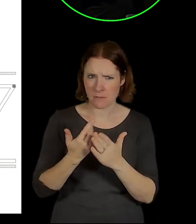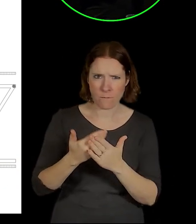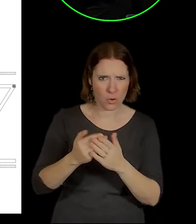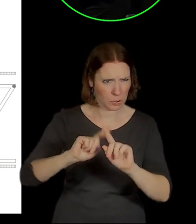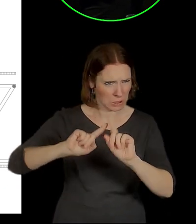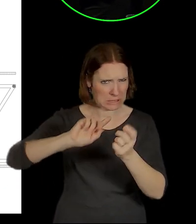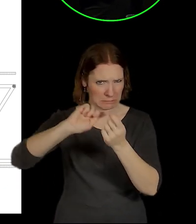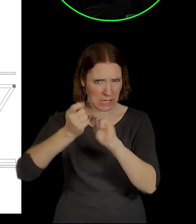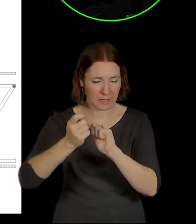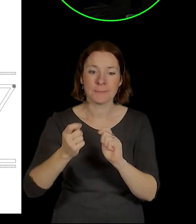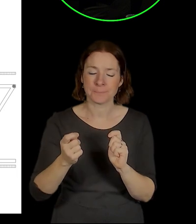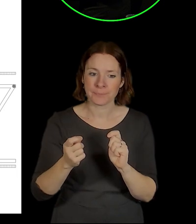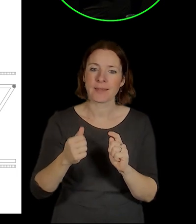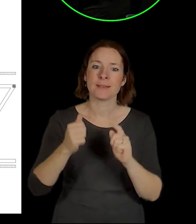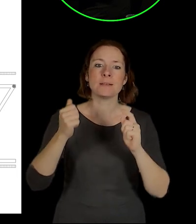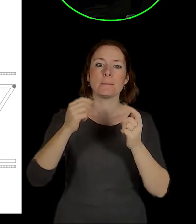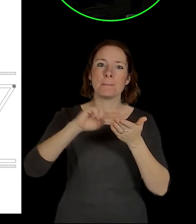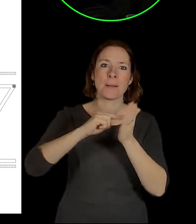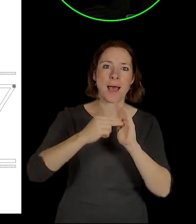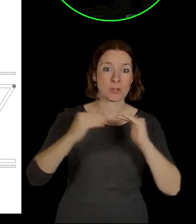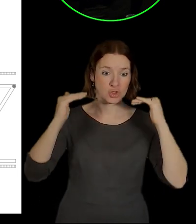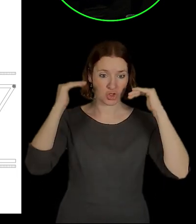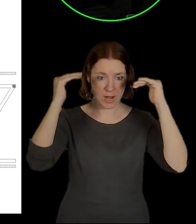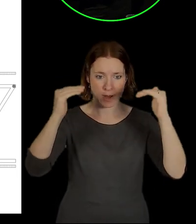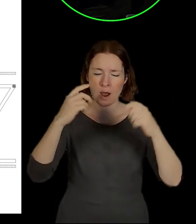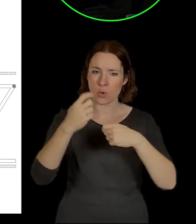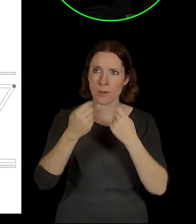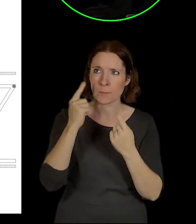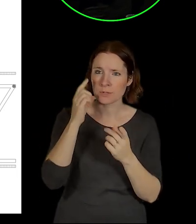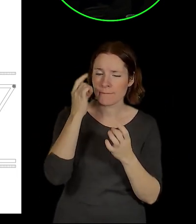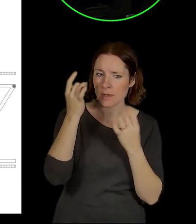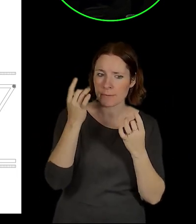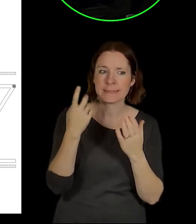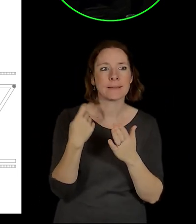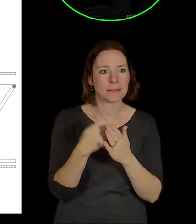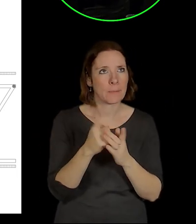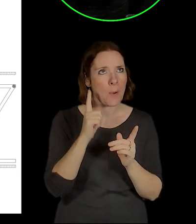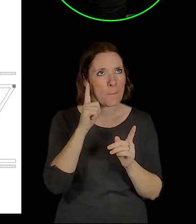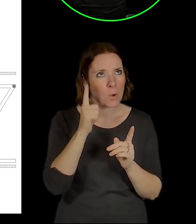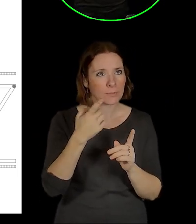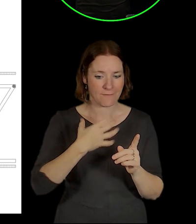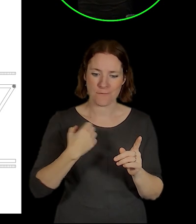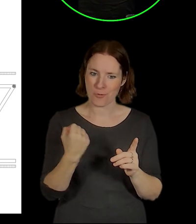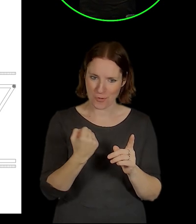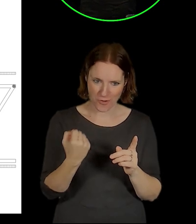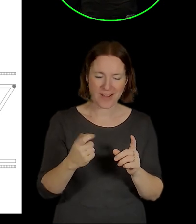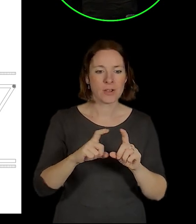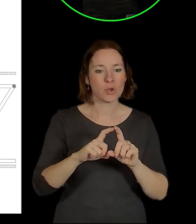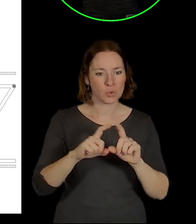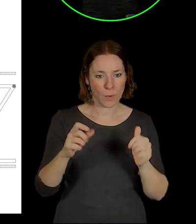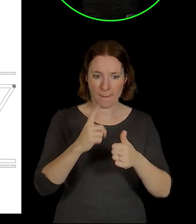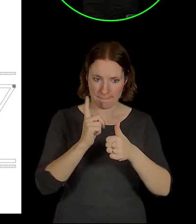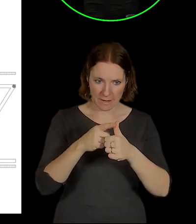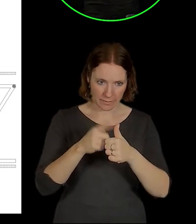Takže tu střechu jsme museli z mnoha důvodů vymyslet jako takovou chytrou konstrukci, která musela reagovat na to, že zakrývá jednak